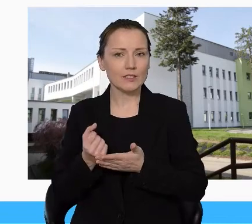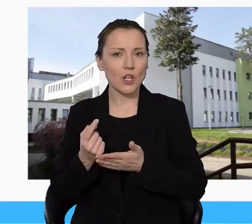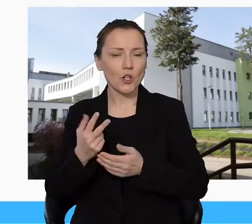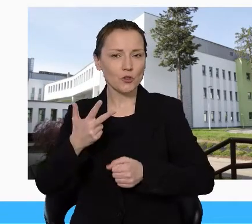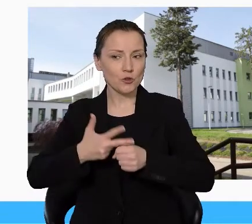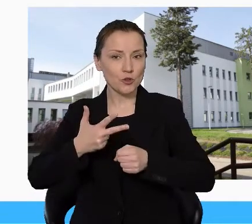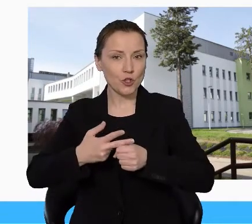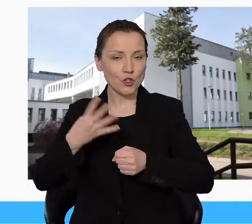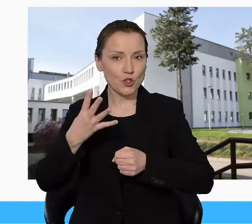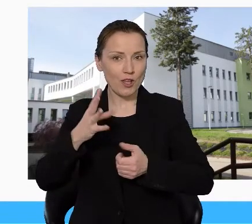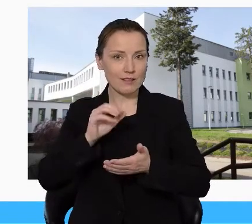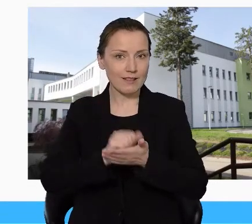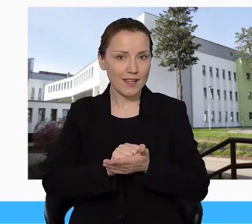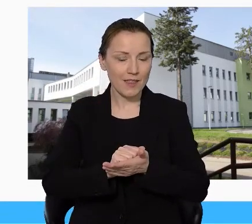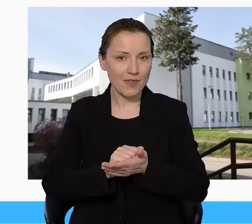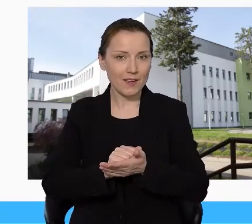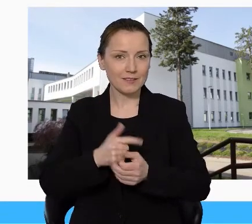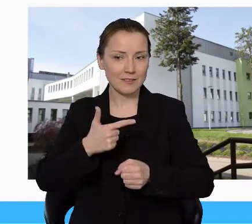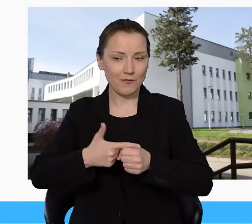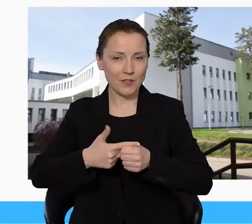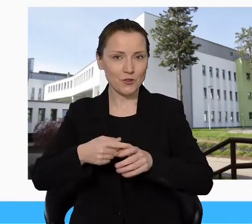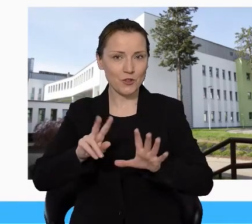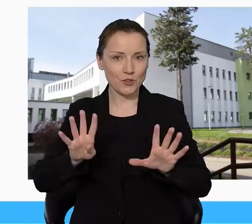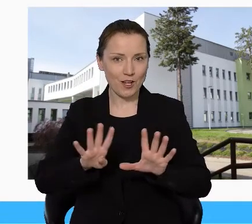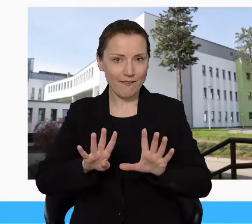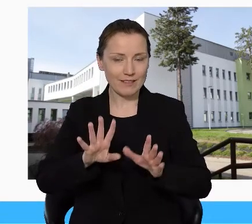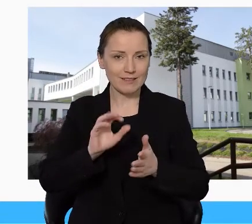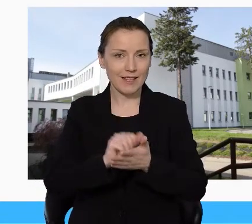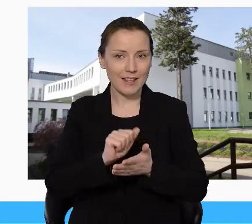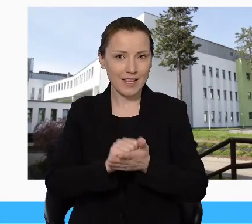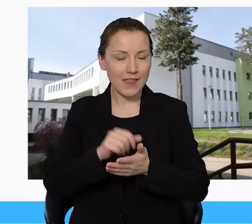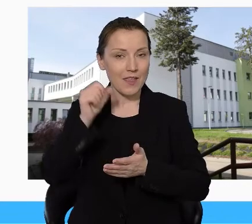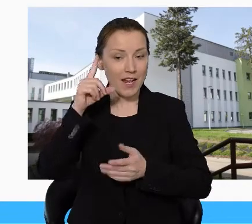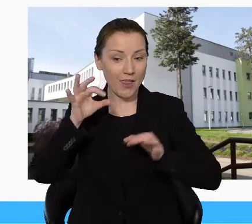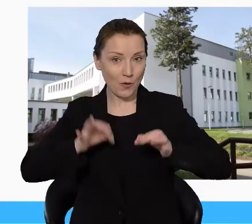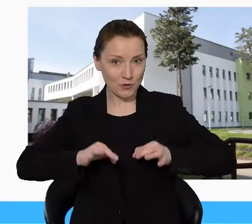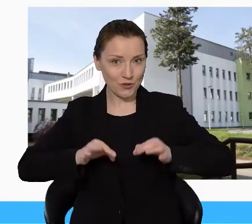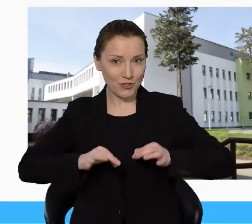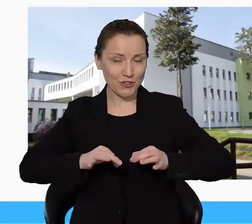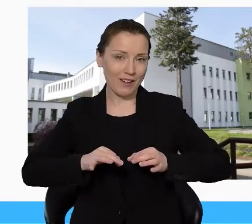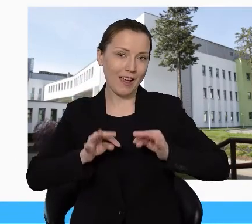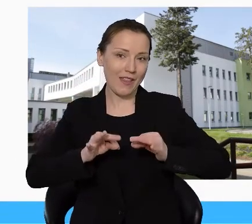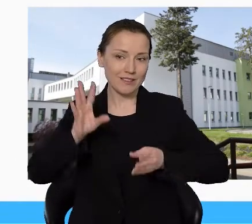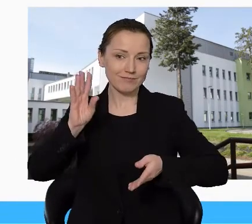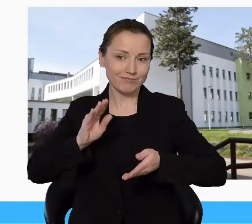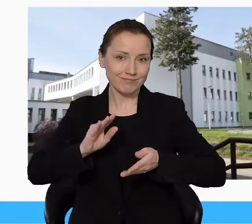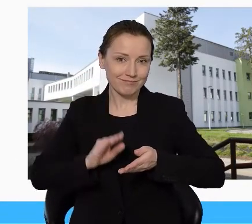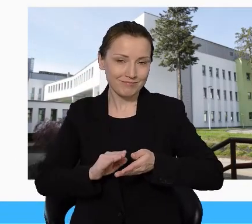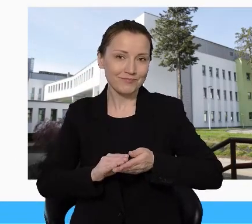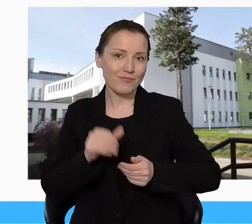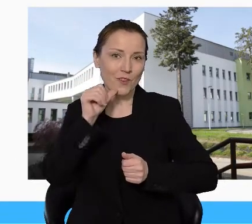podam, wykorzystane 29, według informacji porannej, dnia dzisiejszego 29